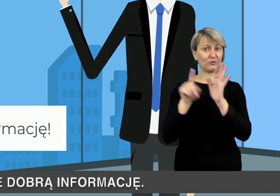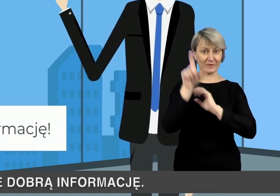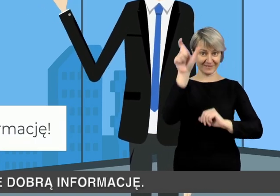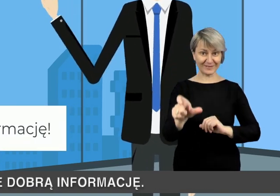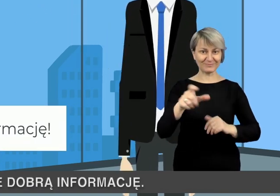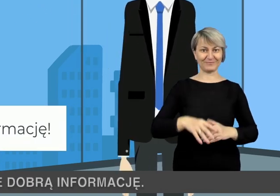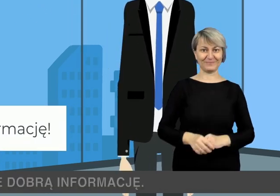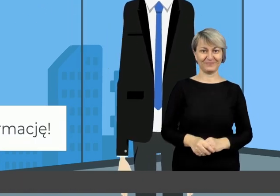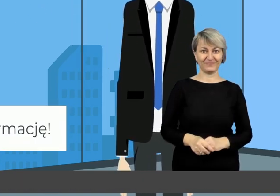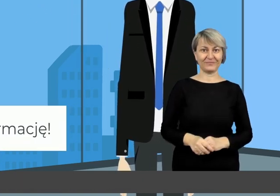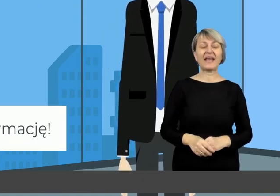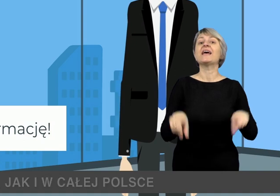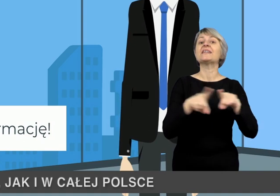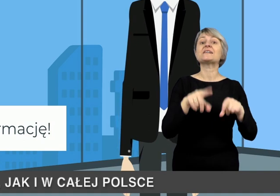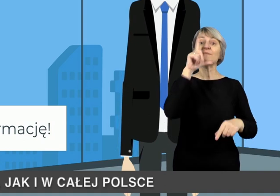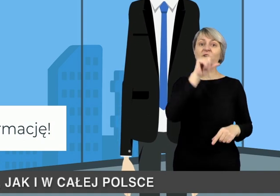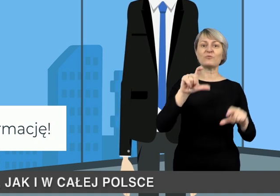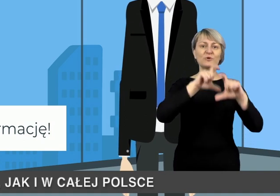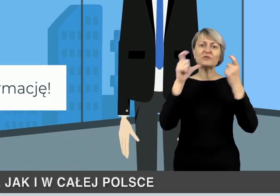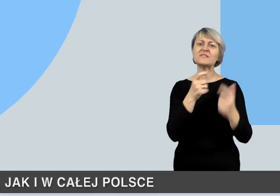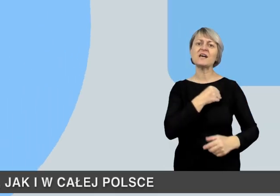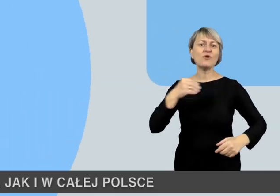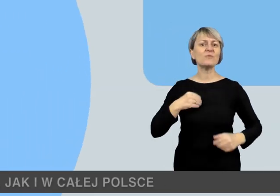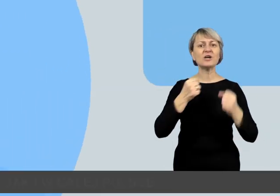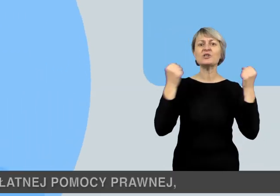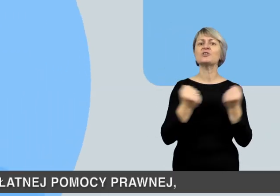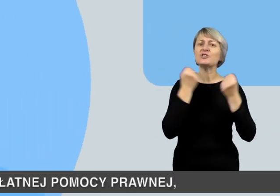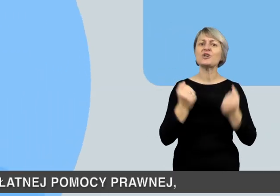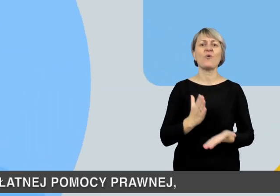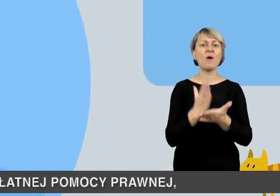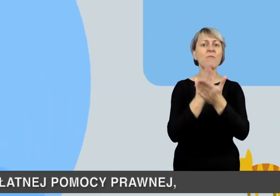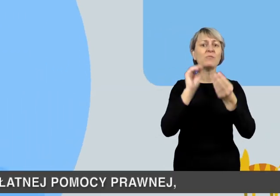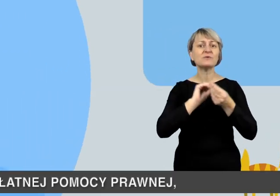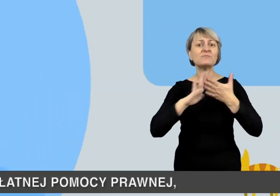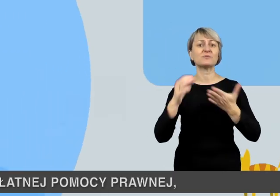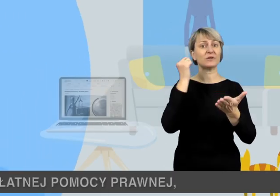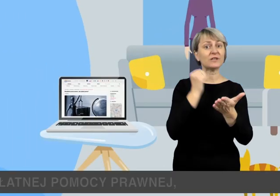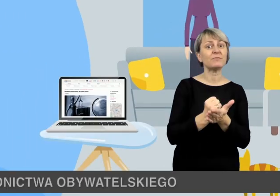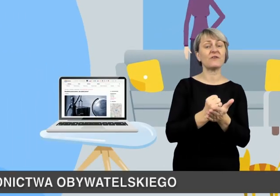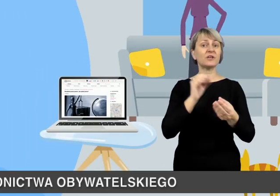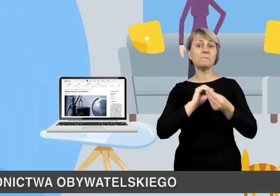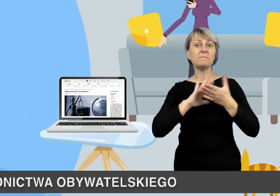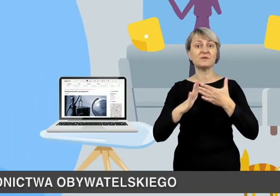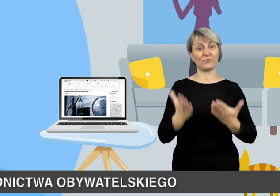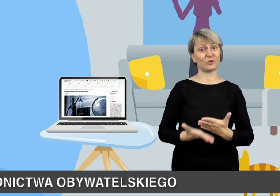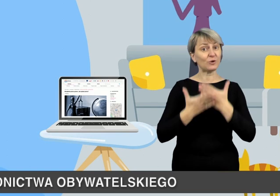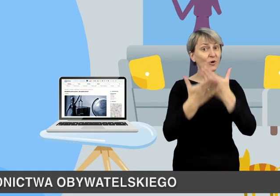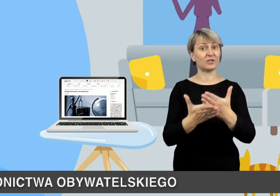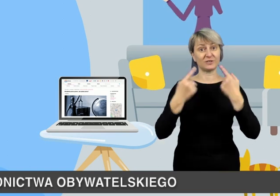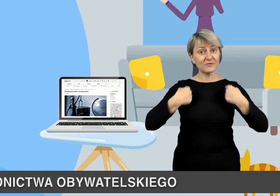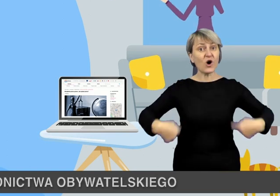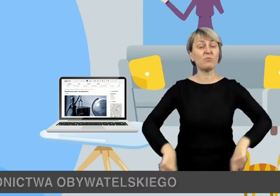dobrą informację. Zarówno w Opolu, jak i w całej Polsce działa system nieodpłatnej pomocy prawnej, nieodpłatnego